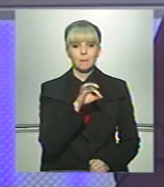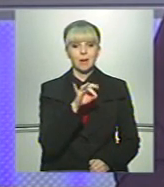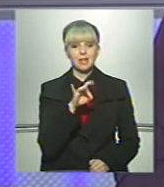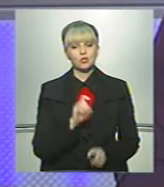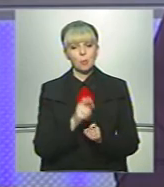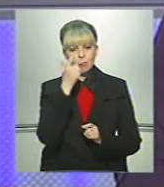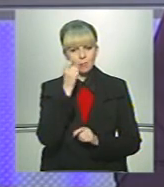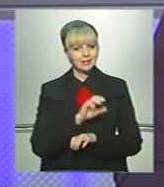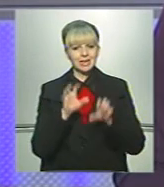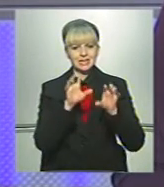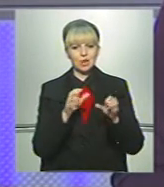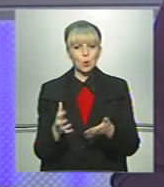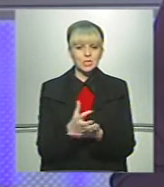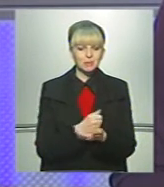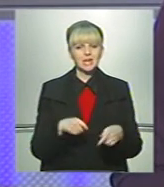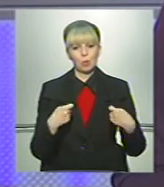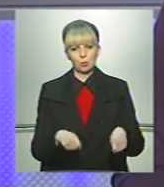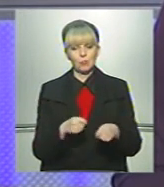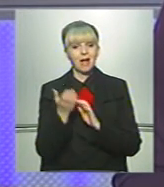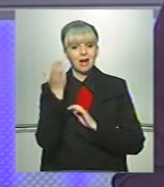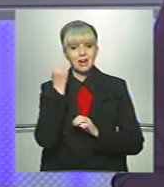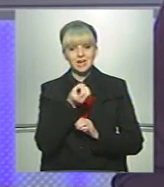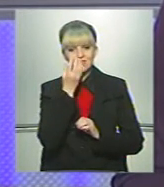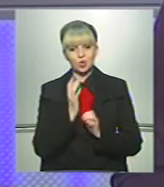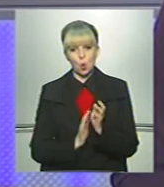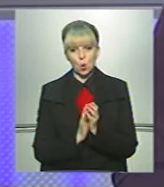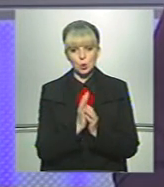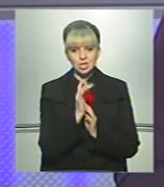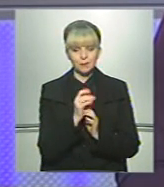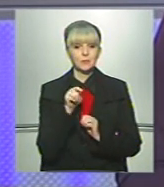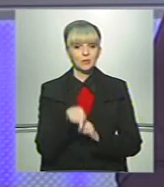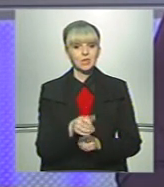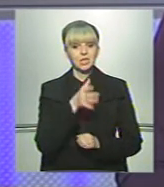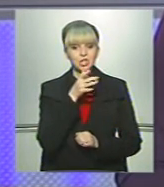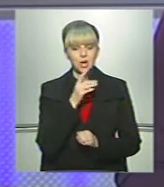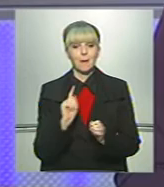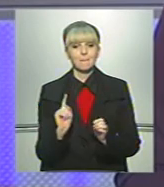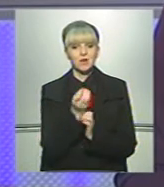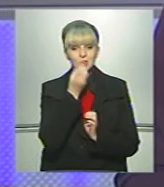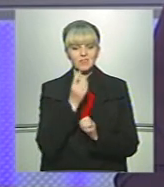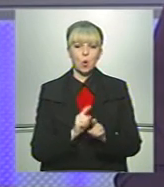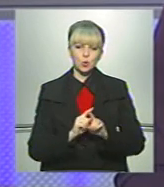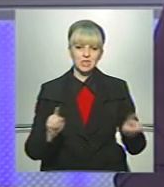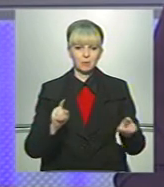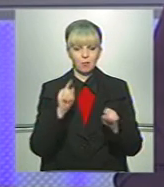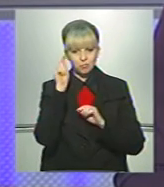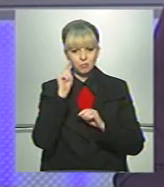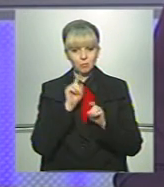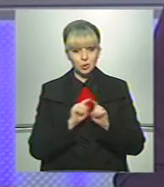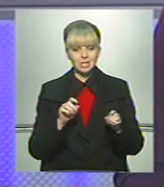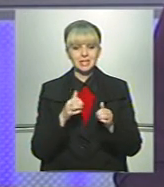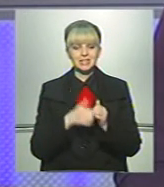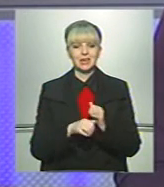аби попередити незаконний збір та продаж ранньоквітучих рослин. Саме у цей час «Первоцвіти» особливо популярні серед